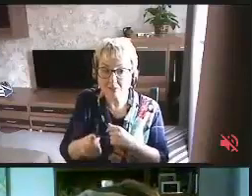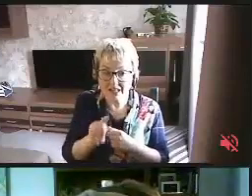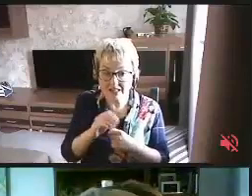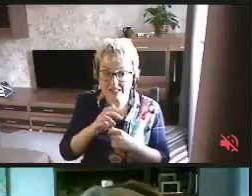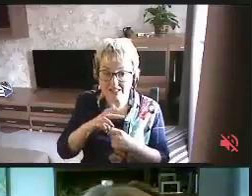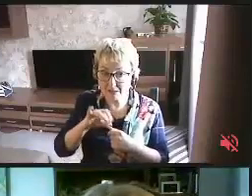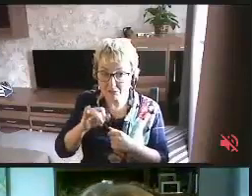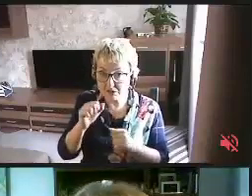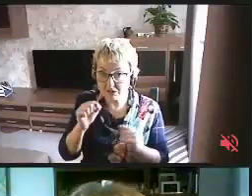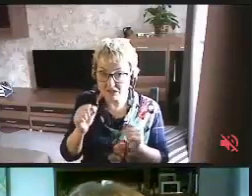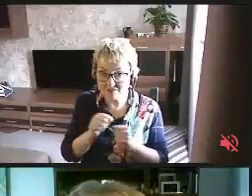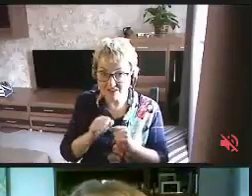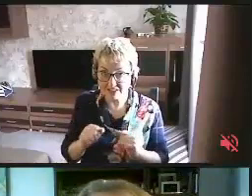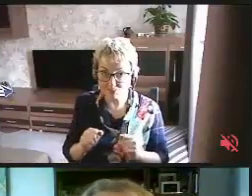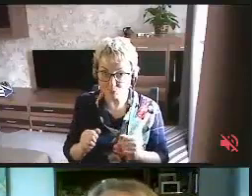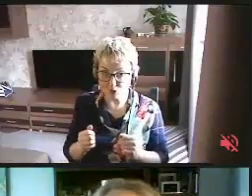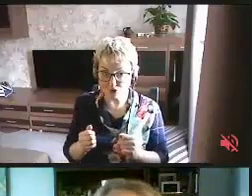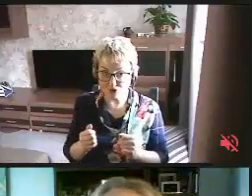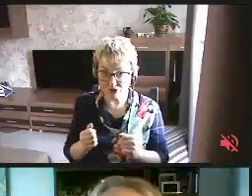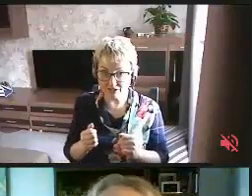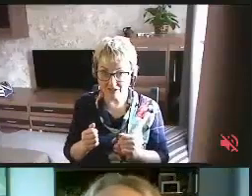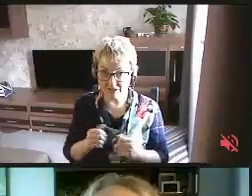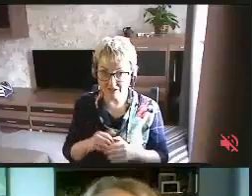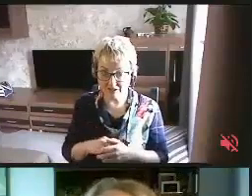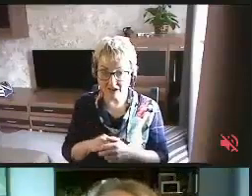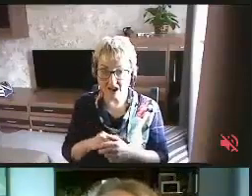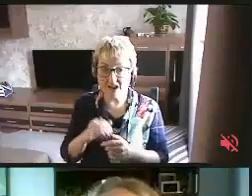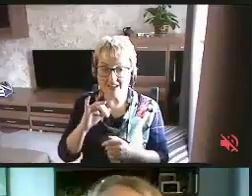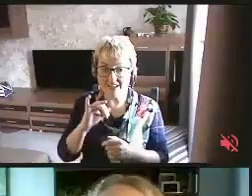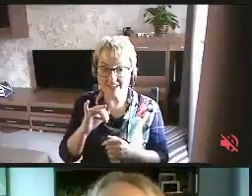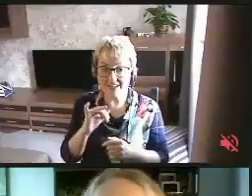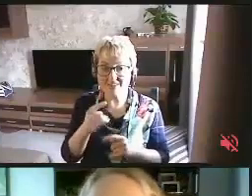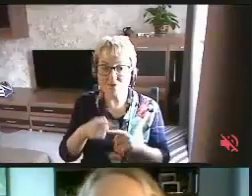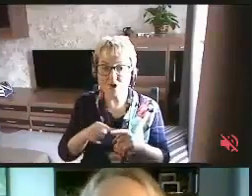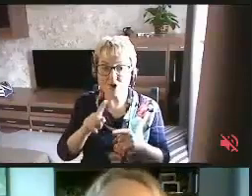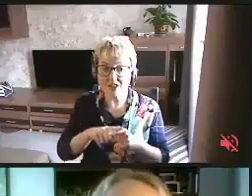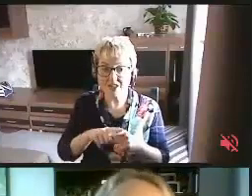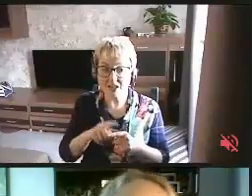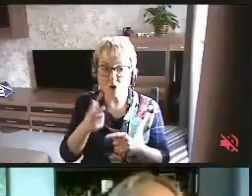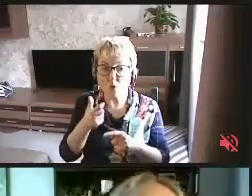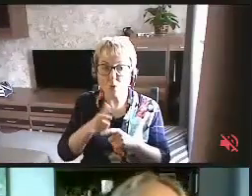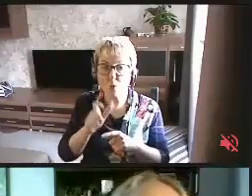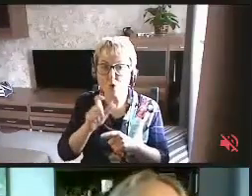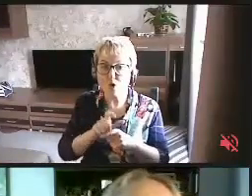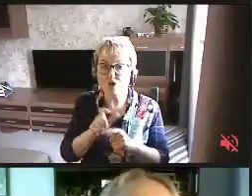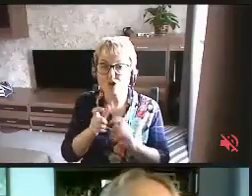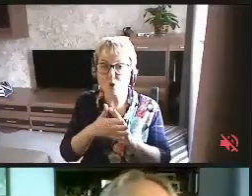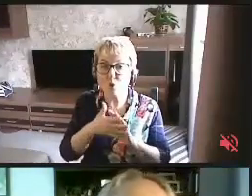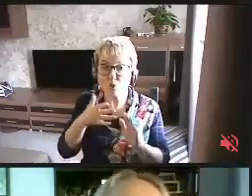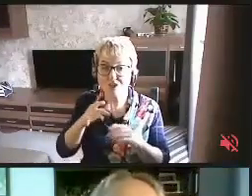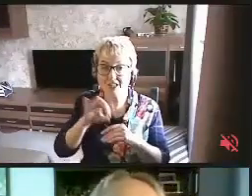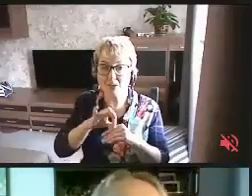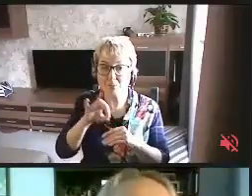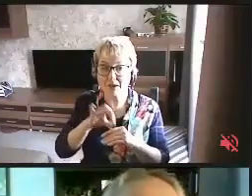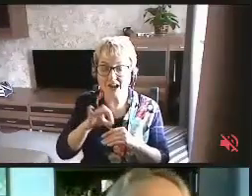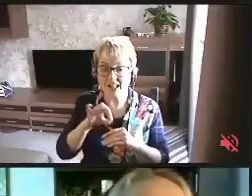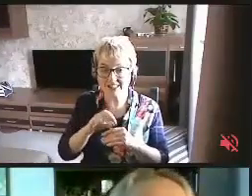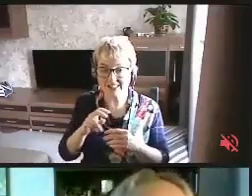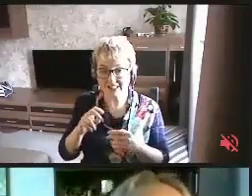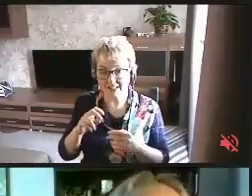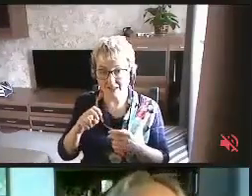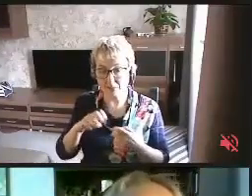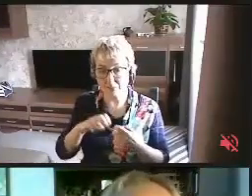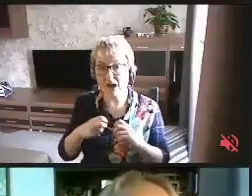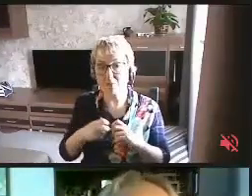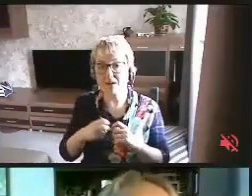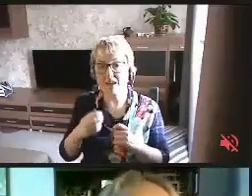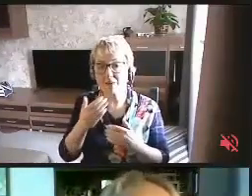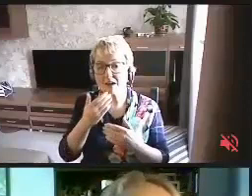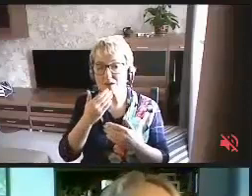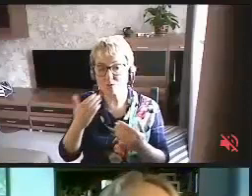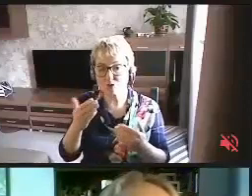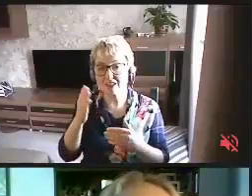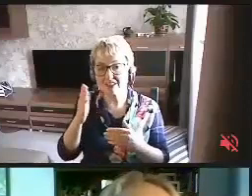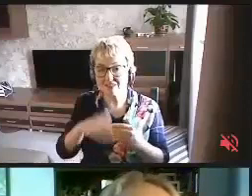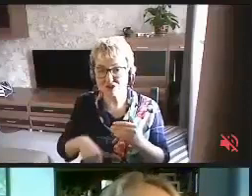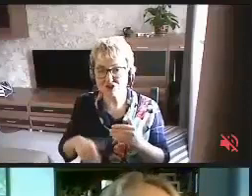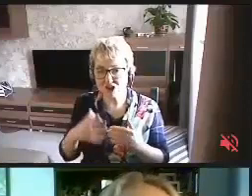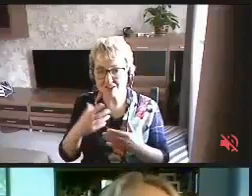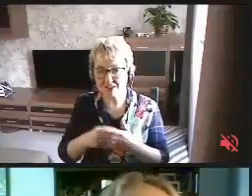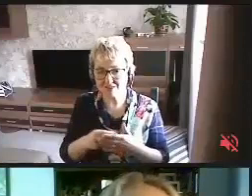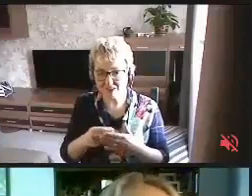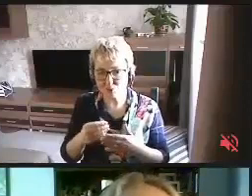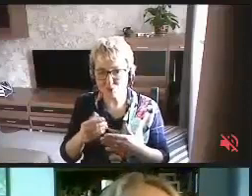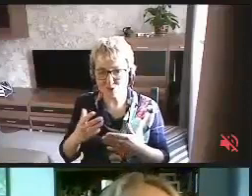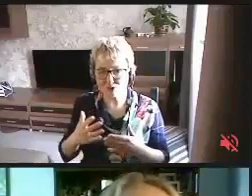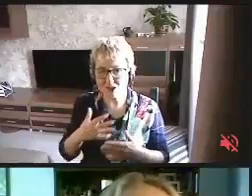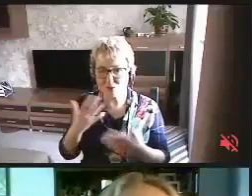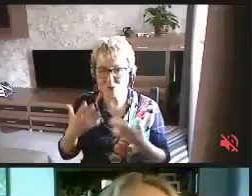ими невозможно. И вот это очень острая и болезненная проблема. Завершая уже свою